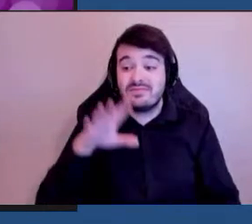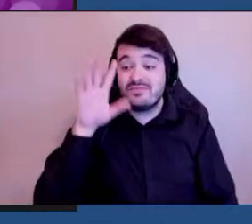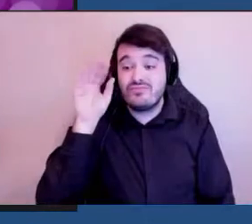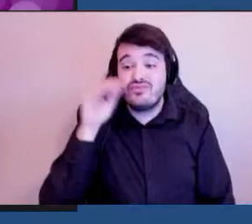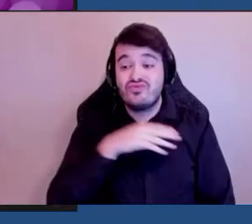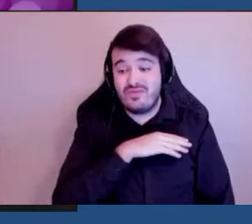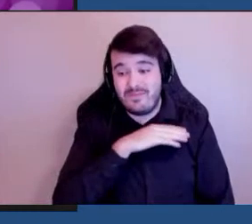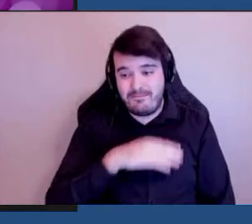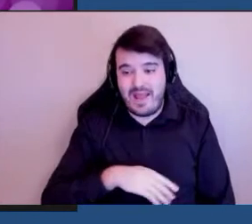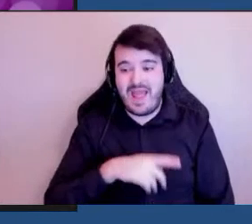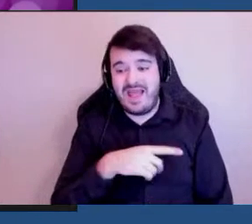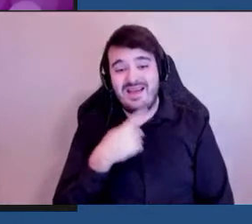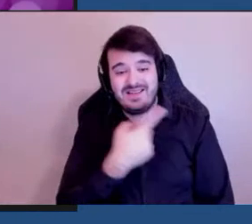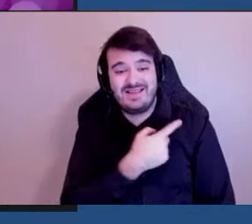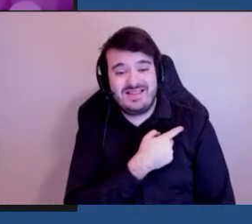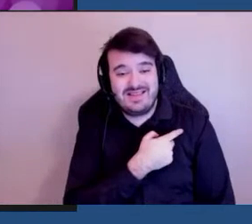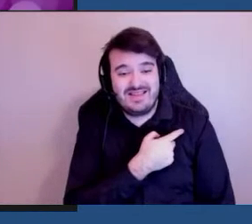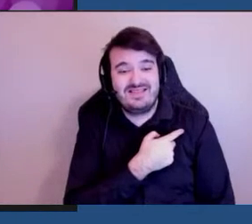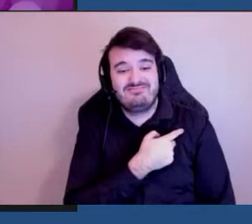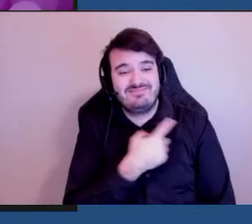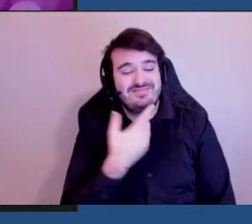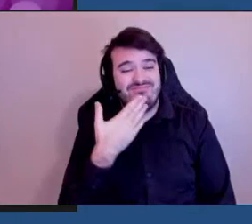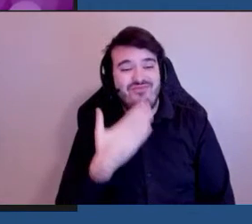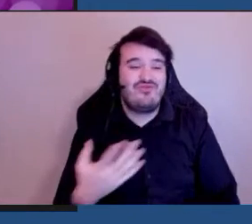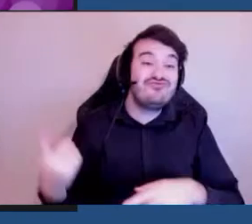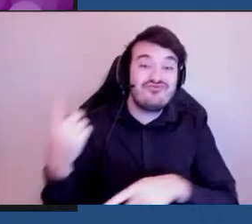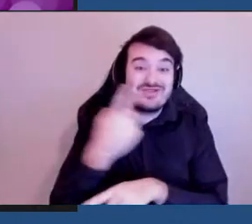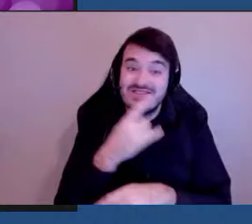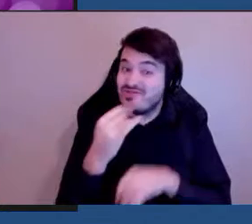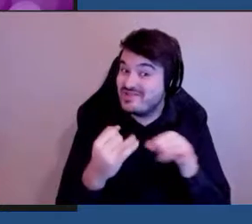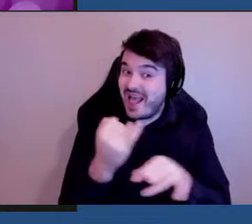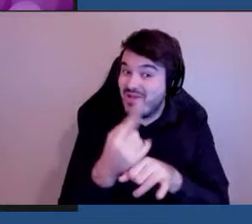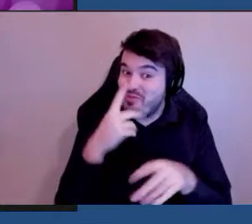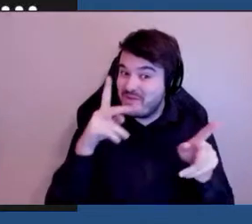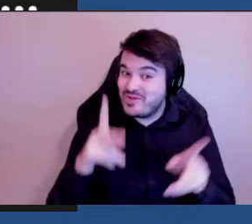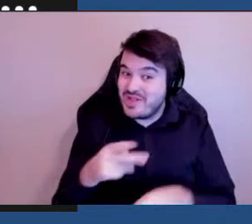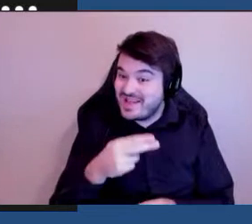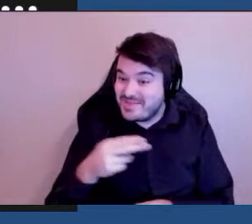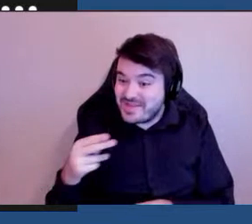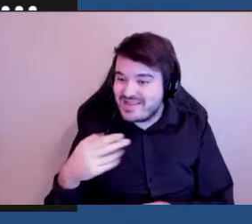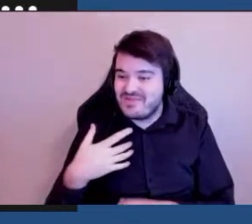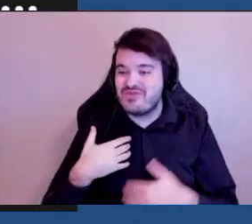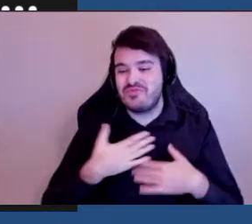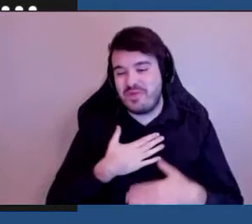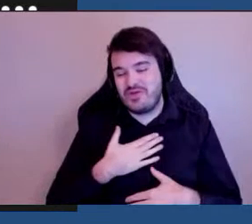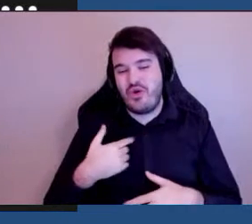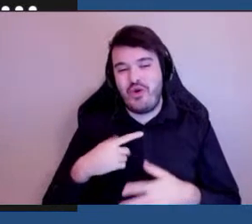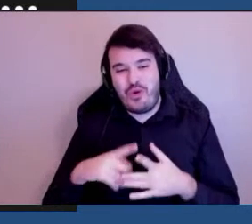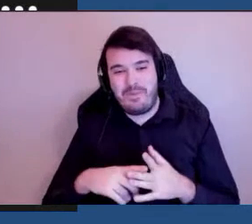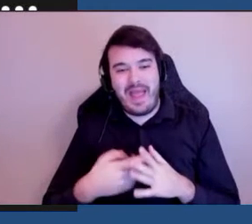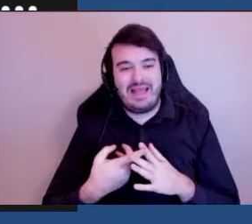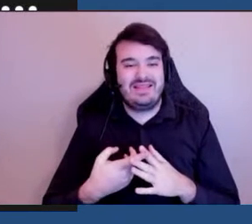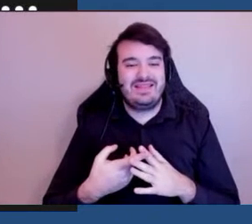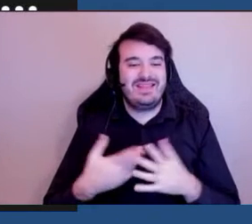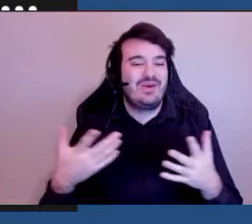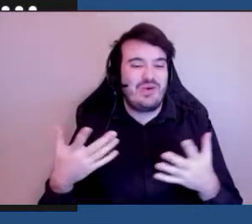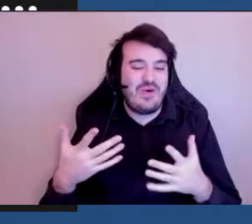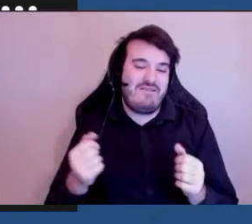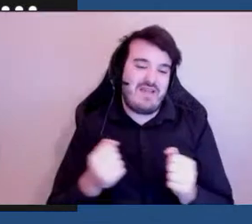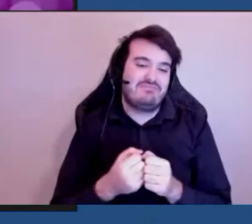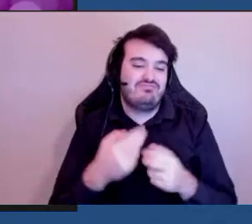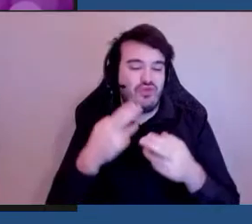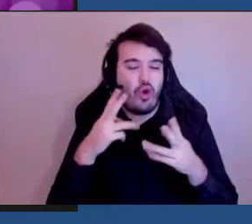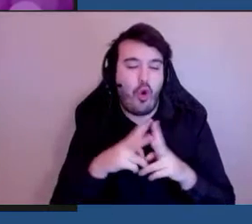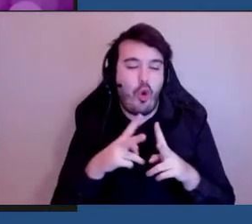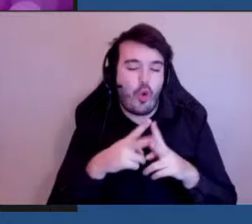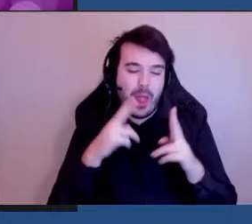invité, bonne journée internationale pour les personnes handicapées. J'aimerais commencer avec une reconnaissance.